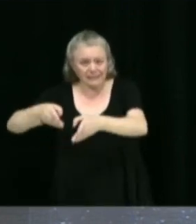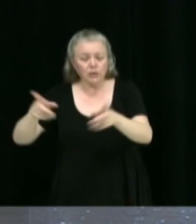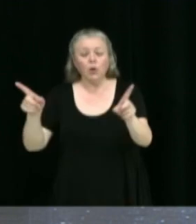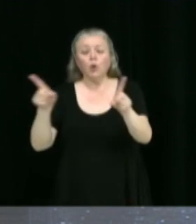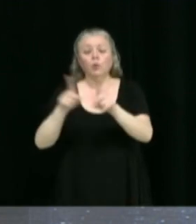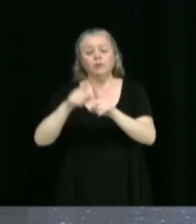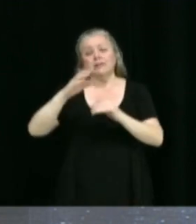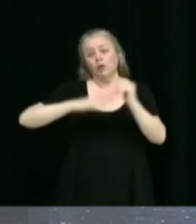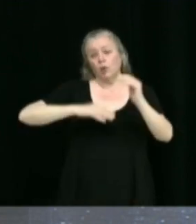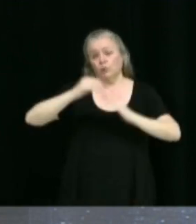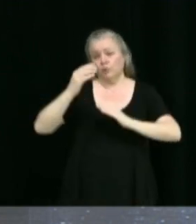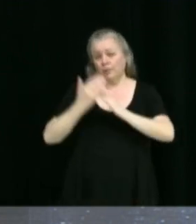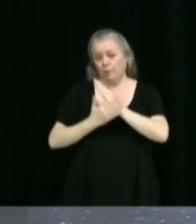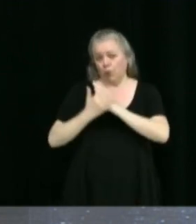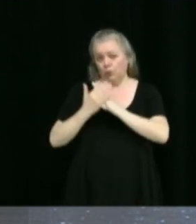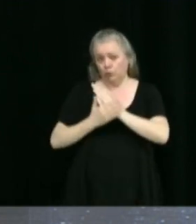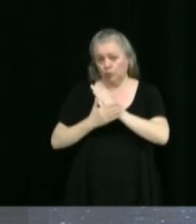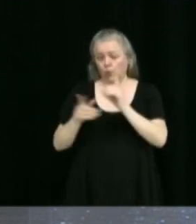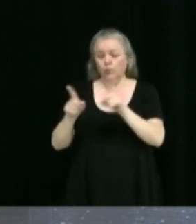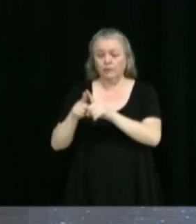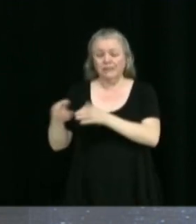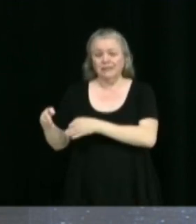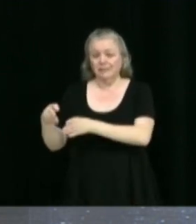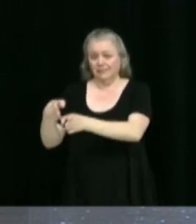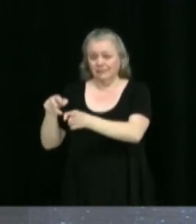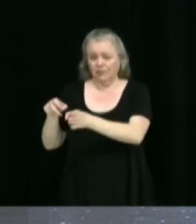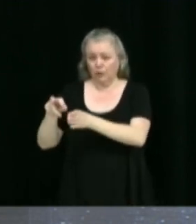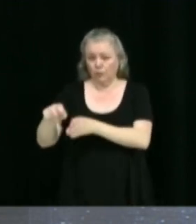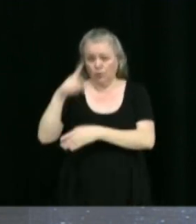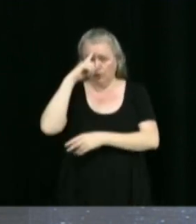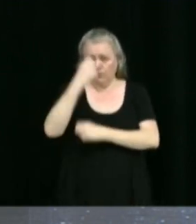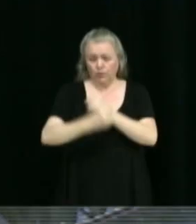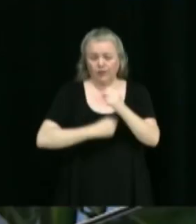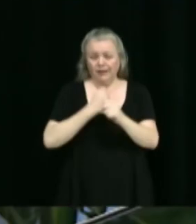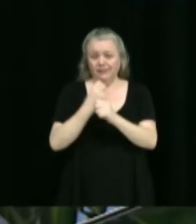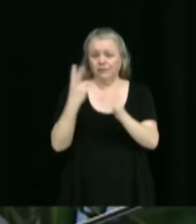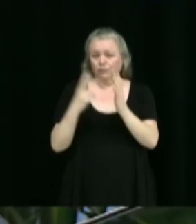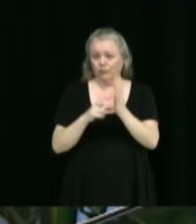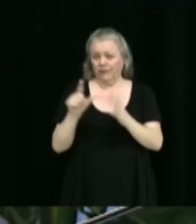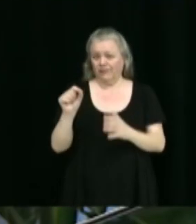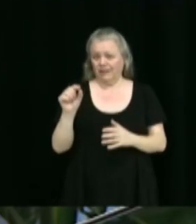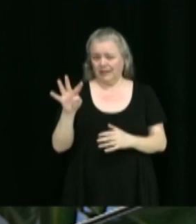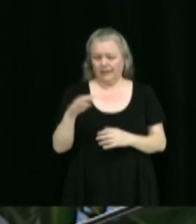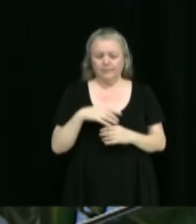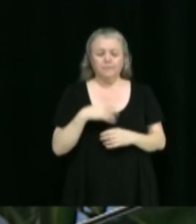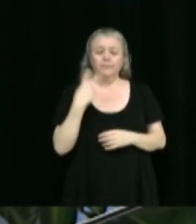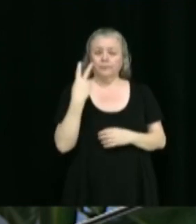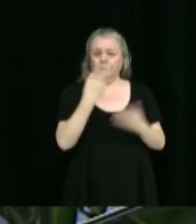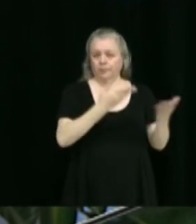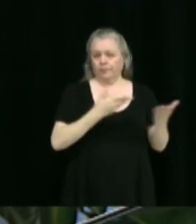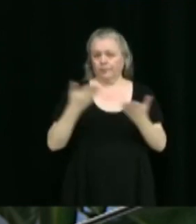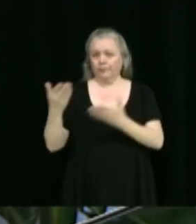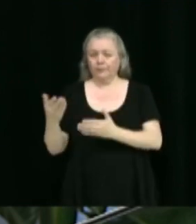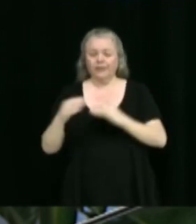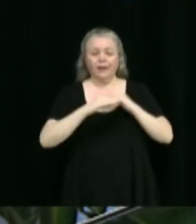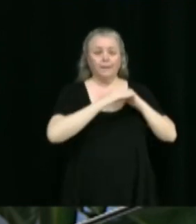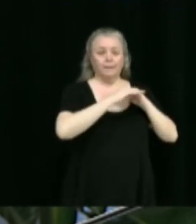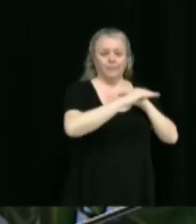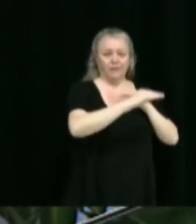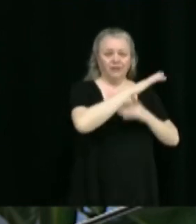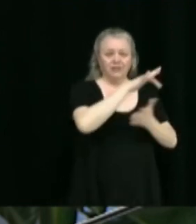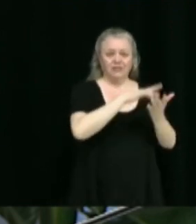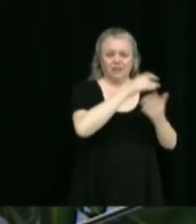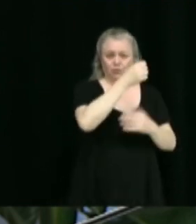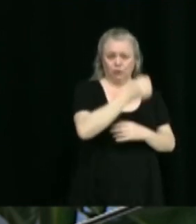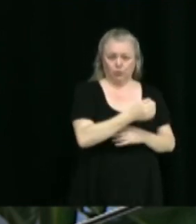de bordure de trottoirs pour l'année 2024. Nous avons reçu deux soumissions, soit Pavage, centre-sud du Québec,